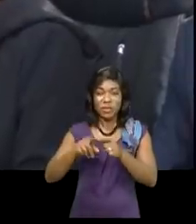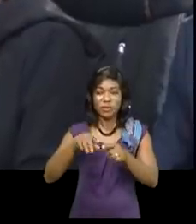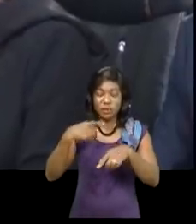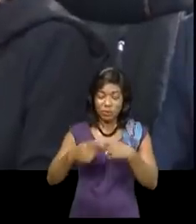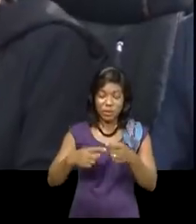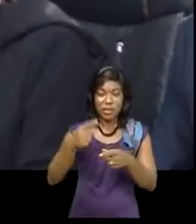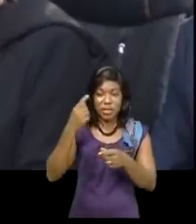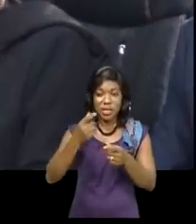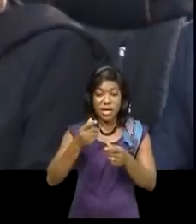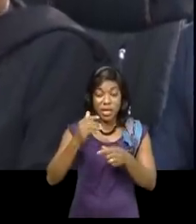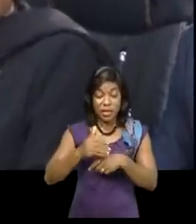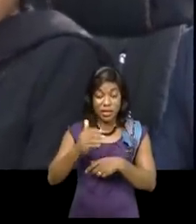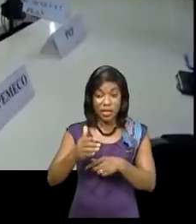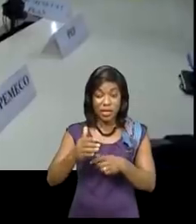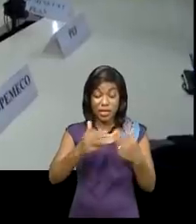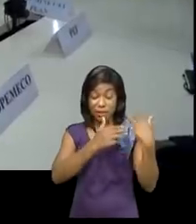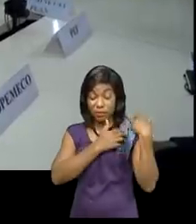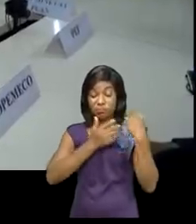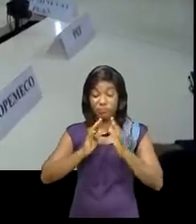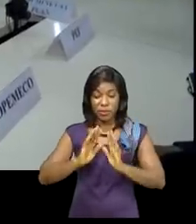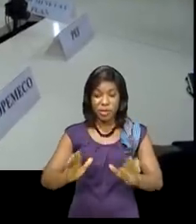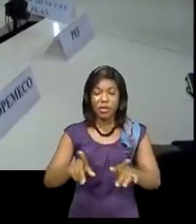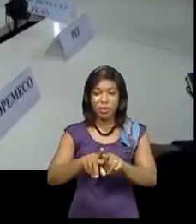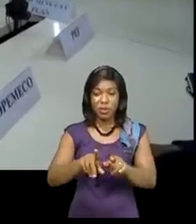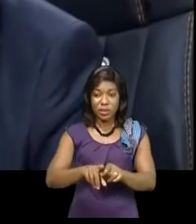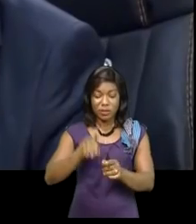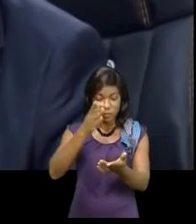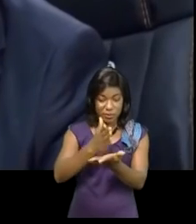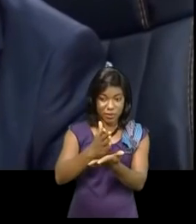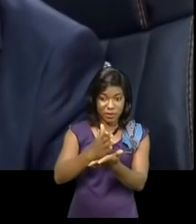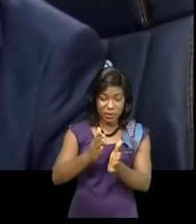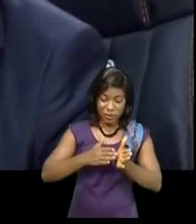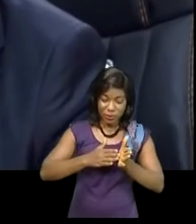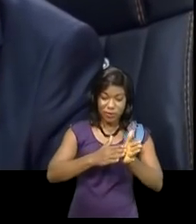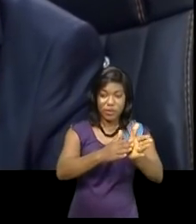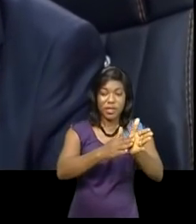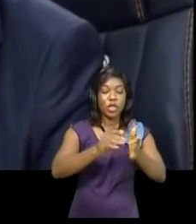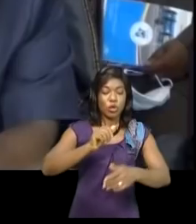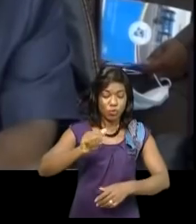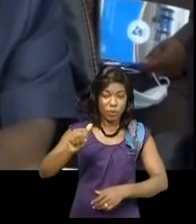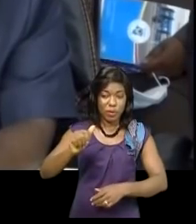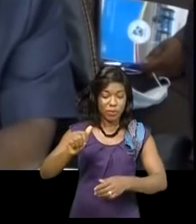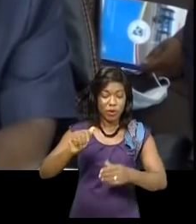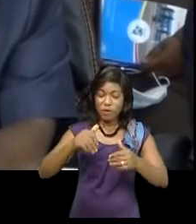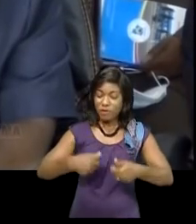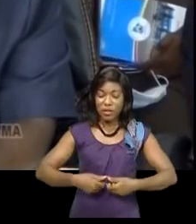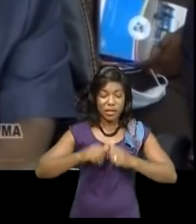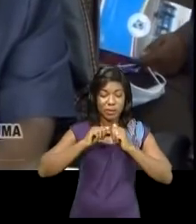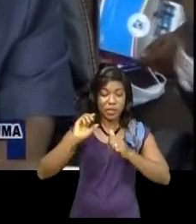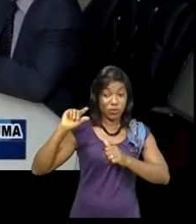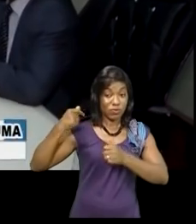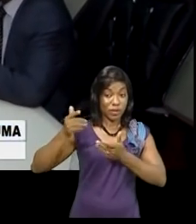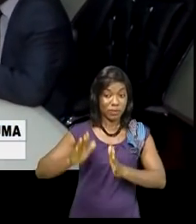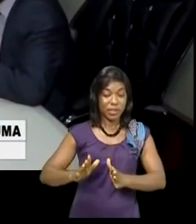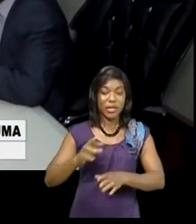auprès des autorités compétentes à rassurer le secteur privé de l'accompagnement permanent et sans faille du gouvernement de la République.